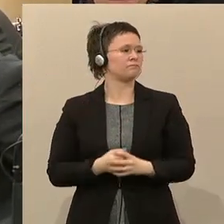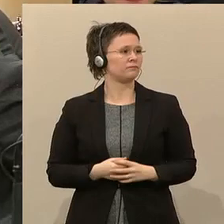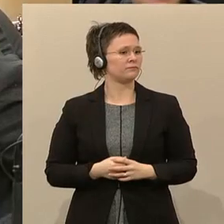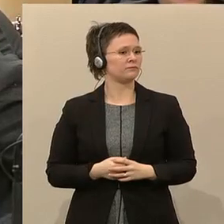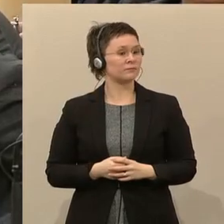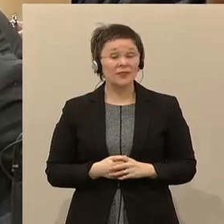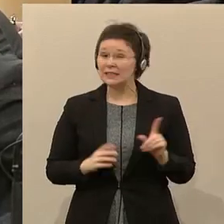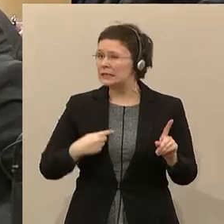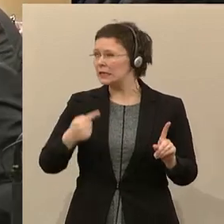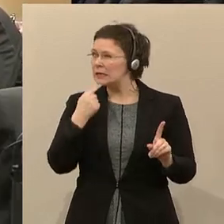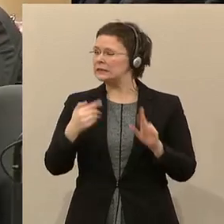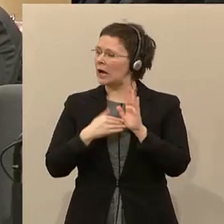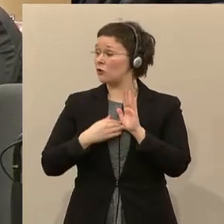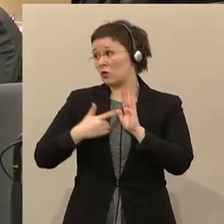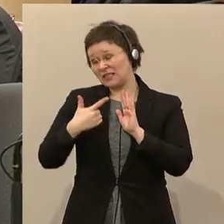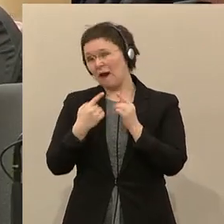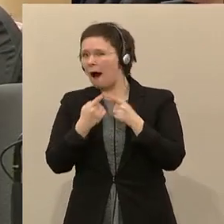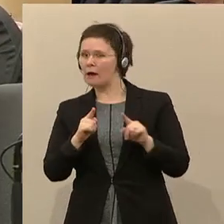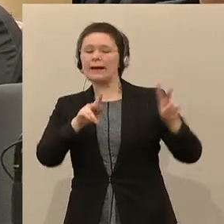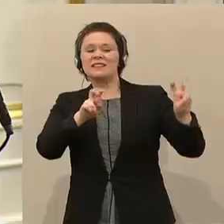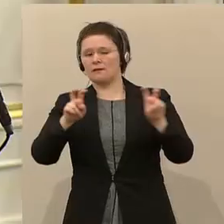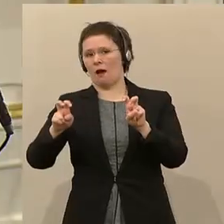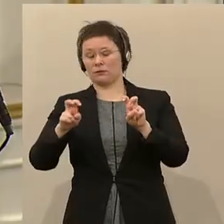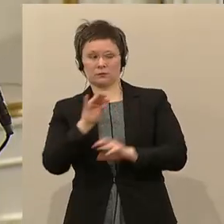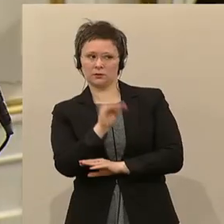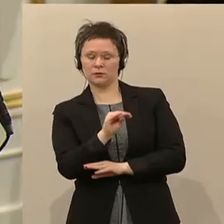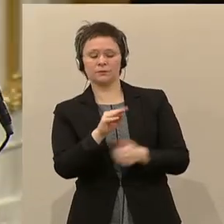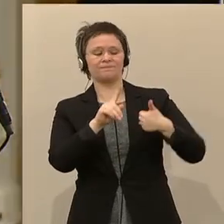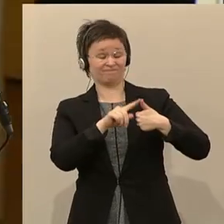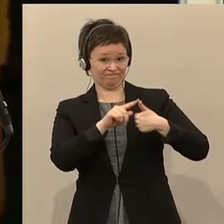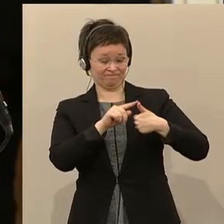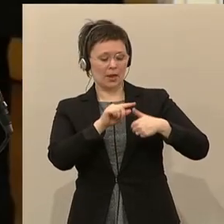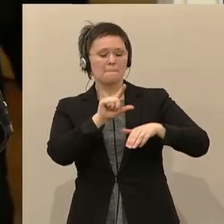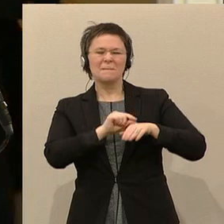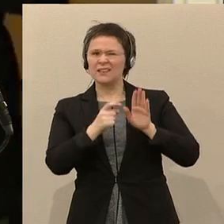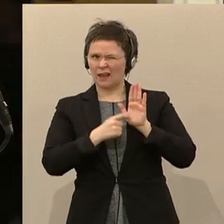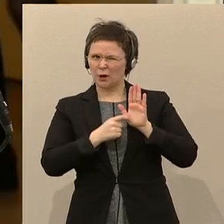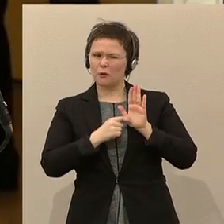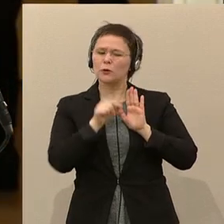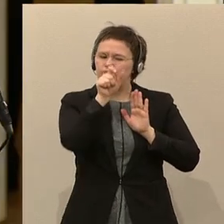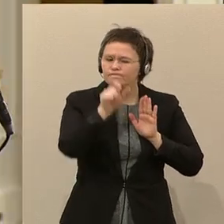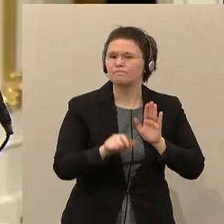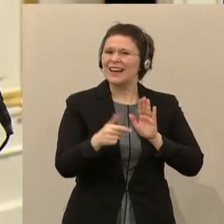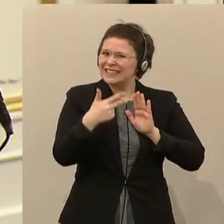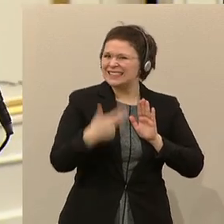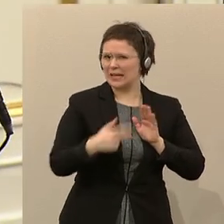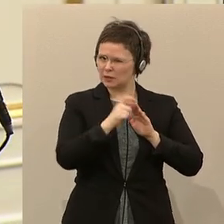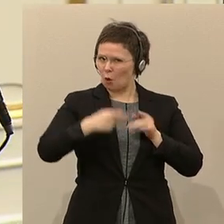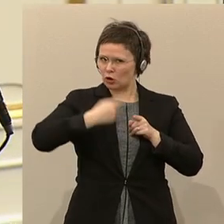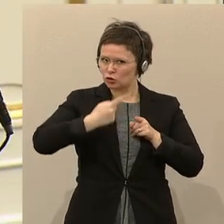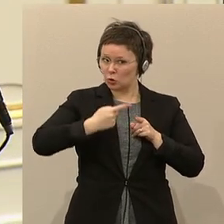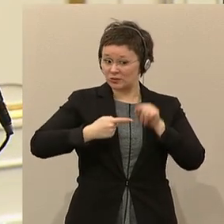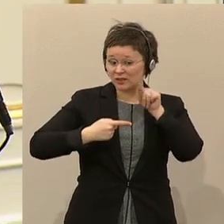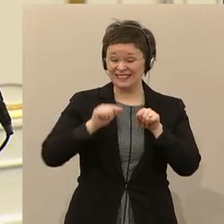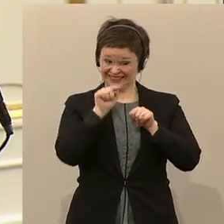Ich darf Ihnen noch zwei andere Zitate bringen. Die Mindestanforderung von 30 Wochenstunden ist für Personen aus der